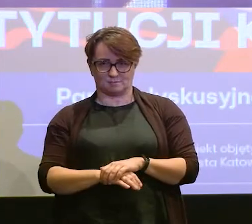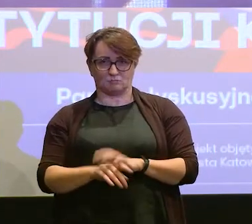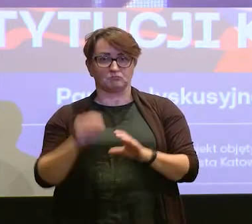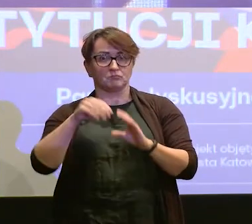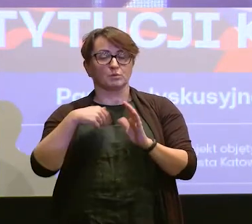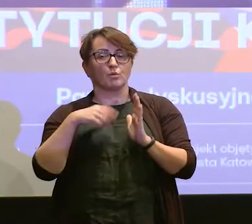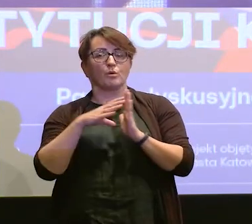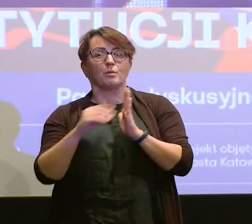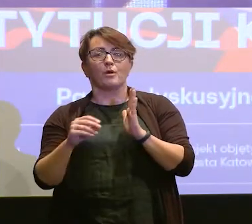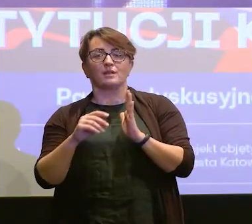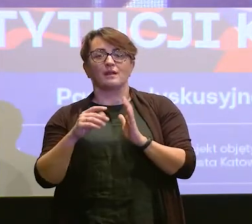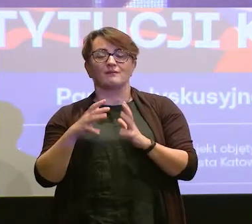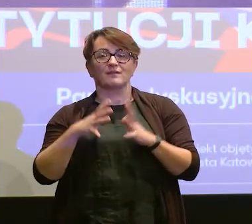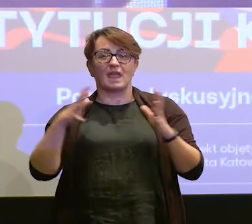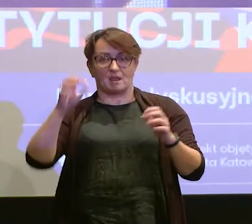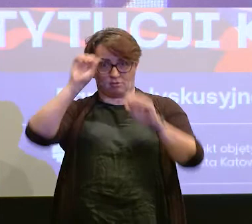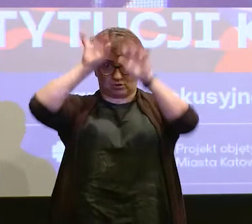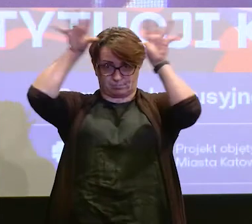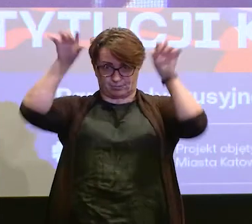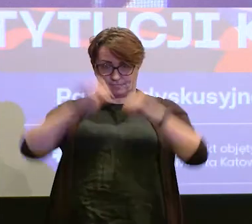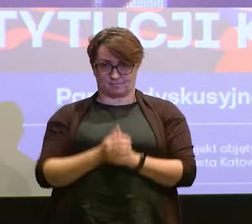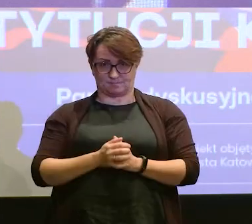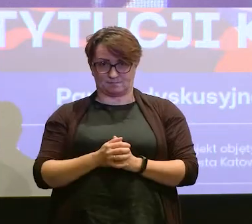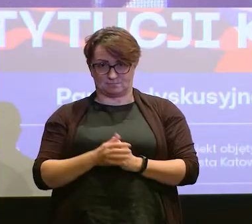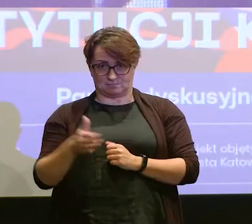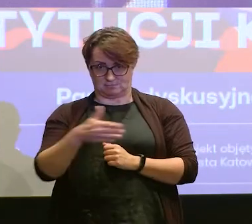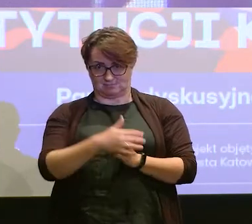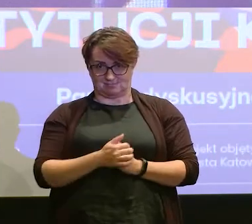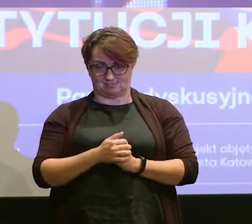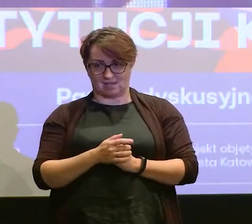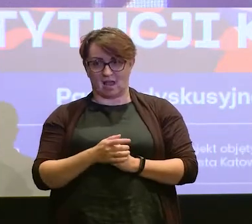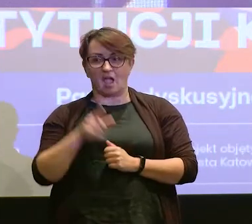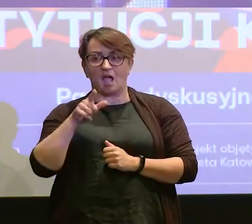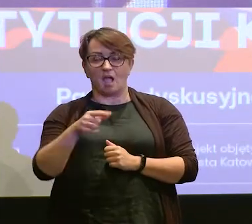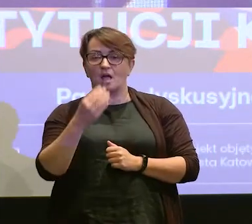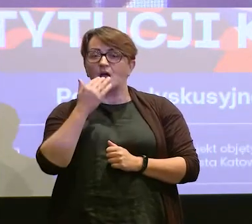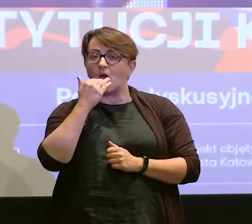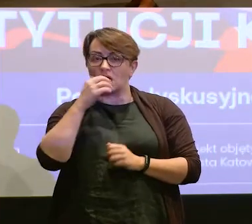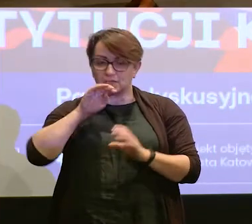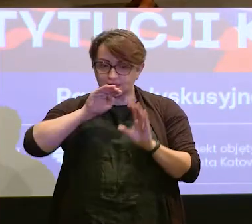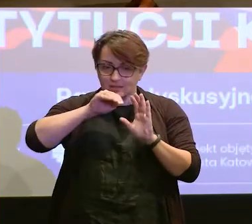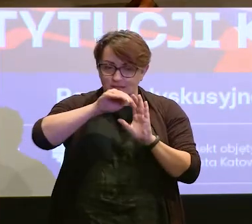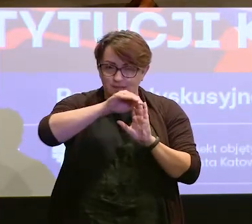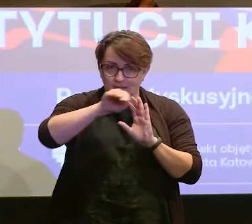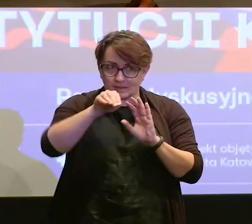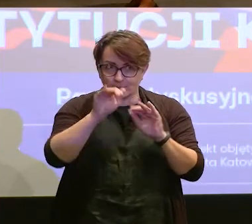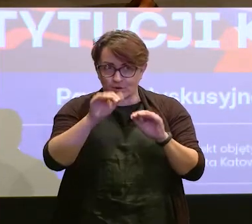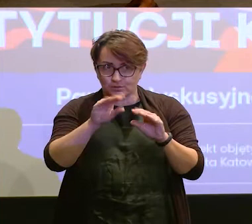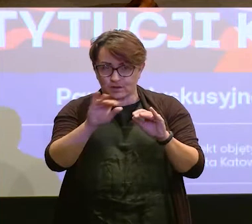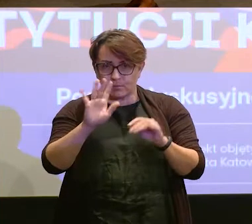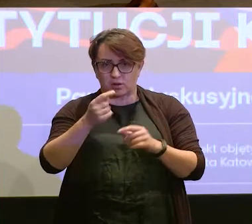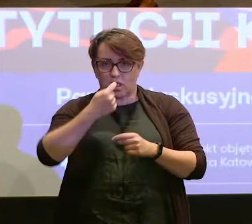model wieloryba. Do paszczy mogłem wejść, pomacać, potem mnie